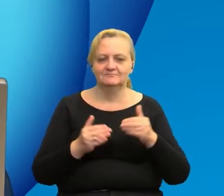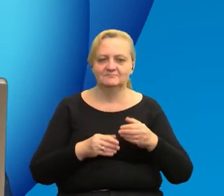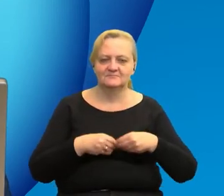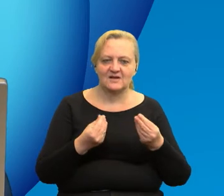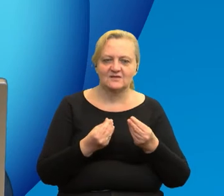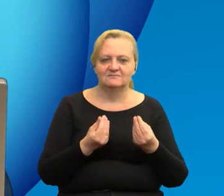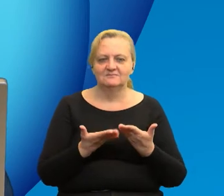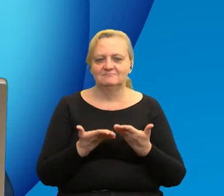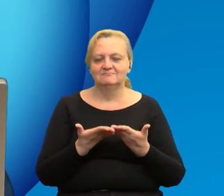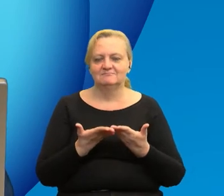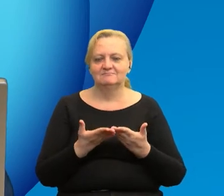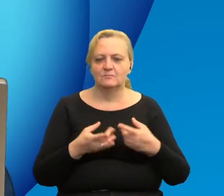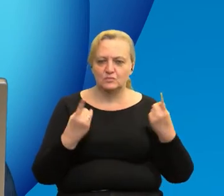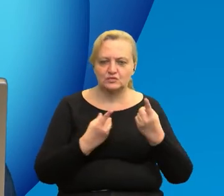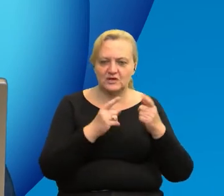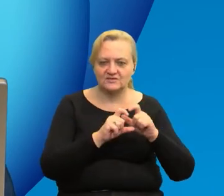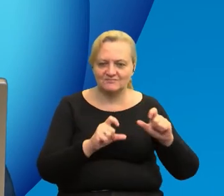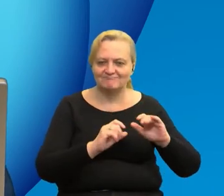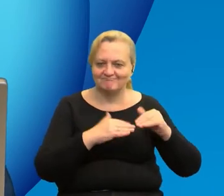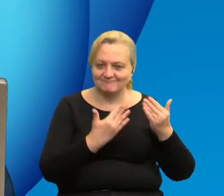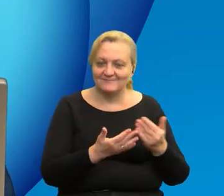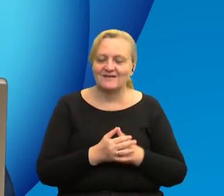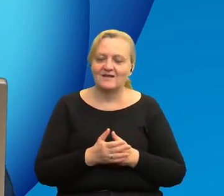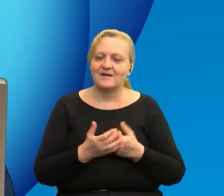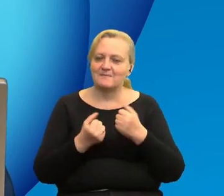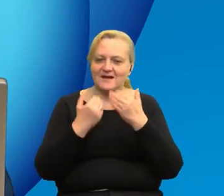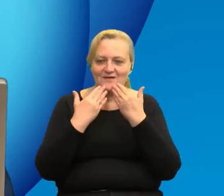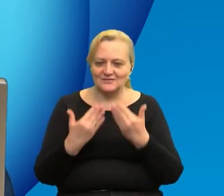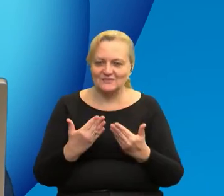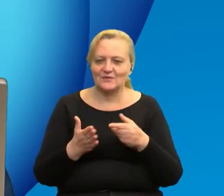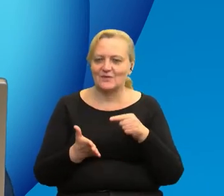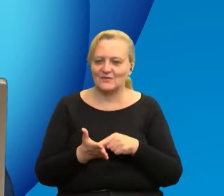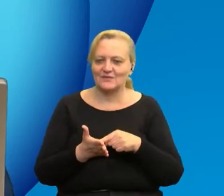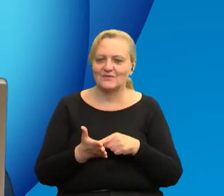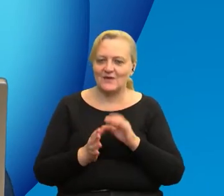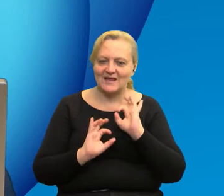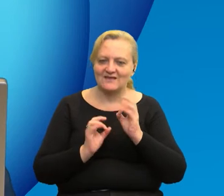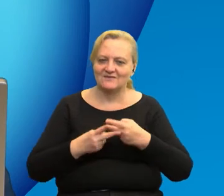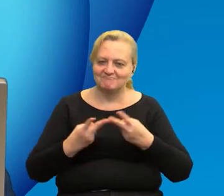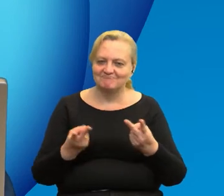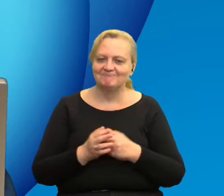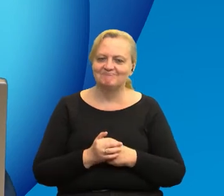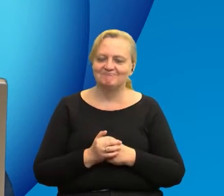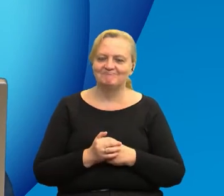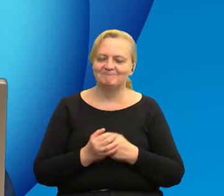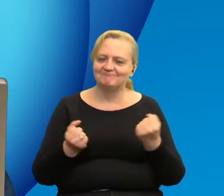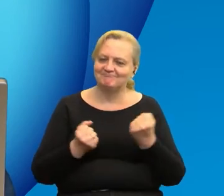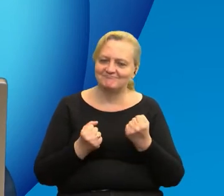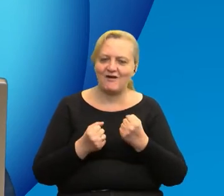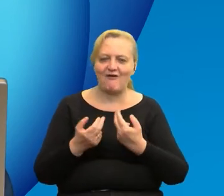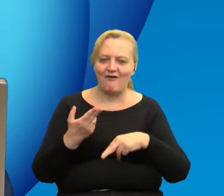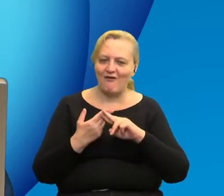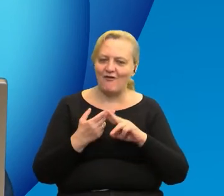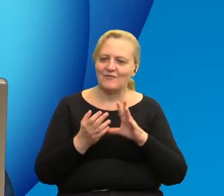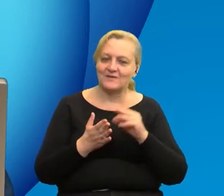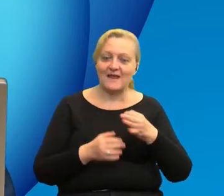rozwoju dla przedsiębiorstw. Także bardzo dziękujemy za te informacje, za poczerpujące odpowiedzi